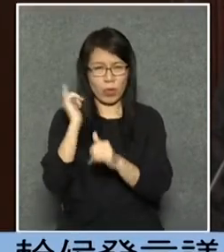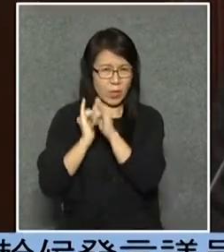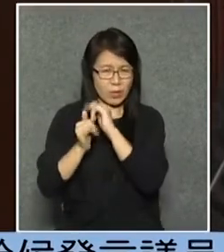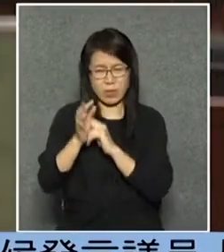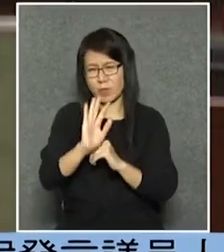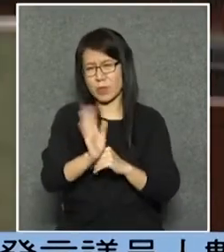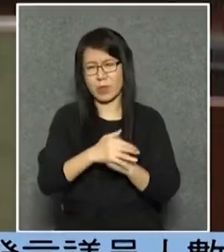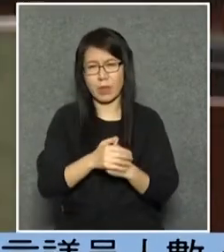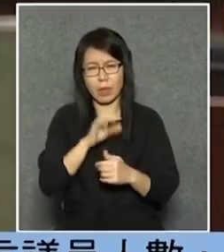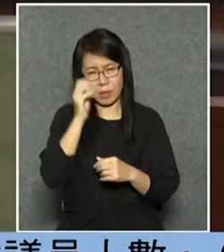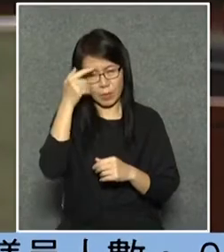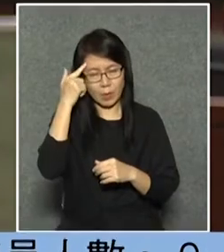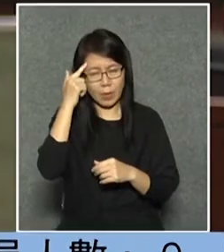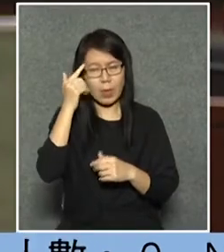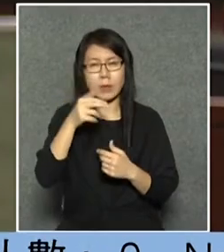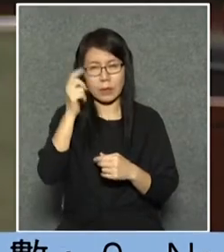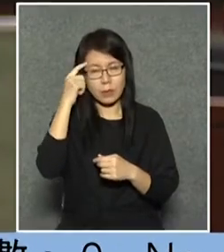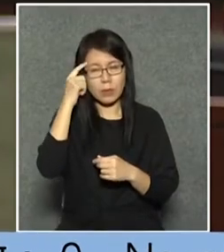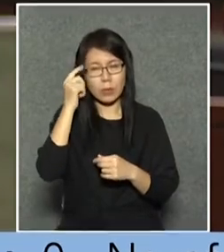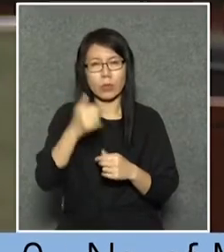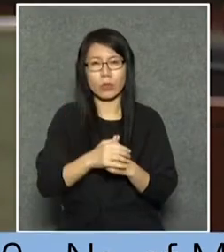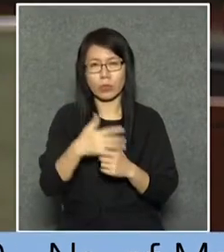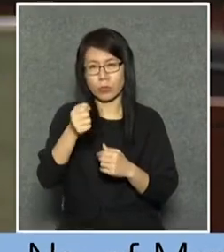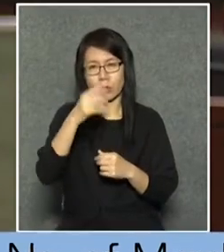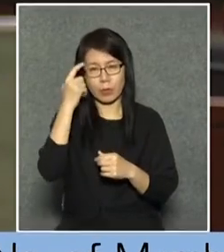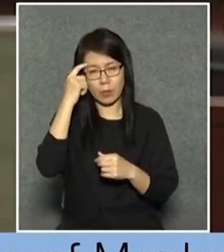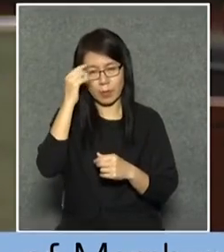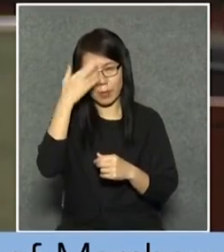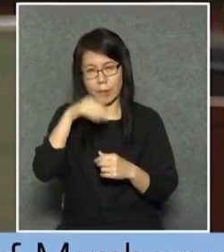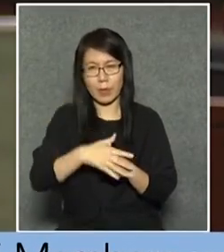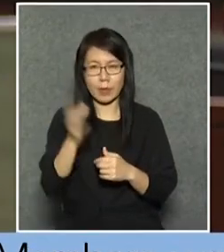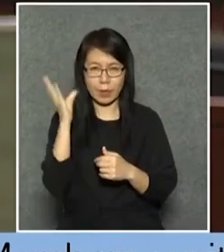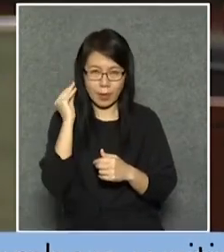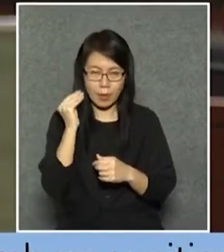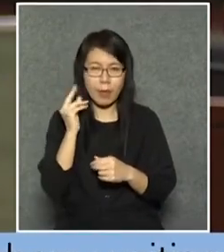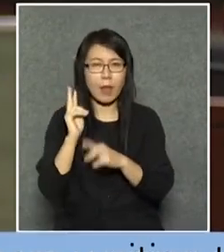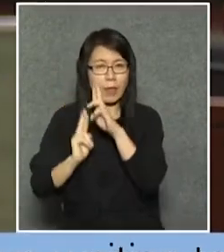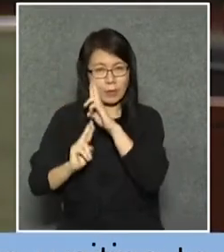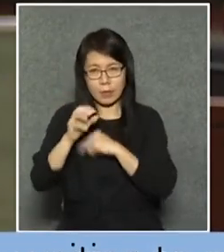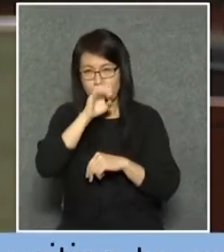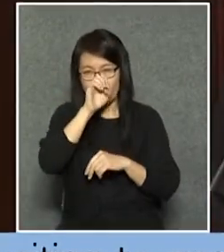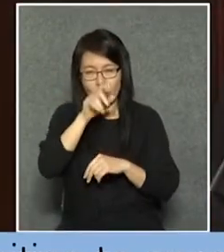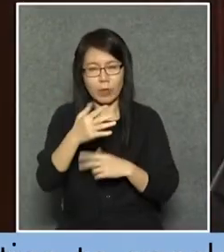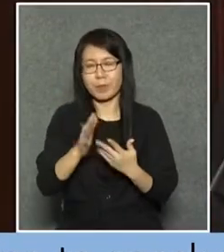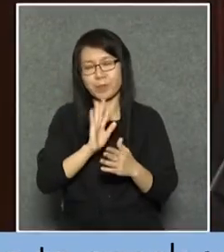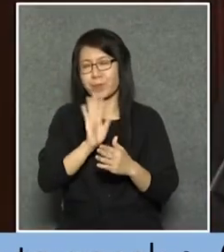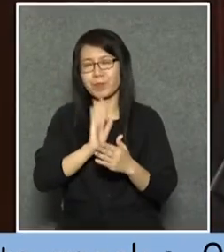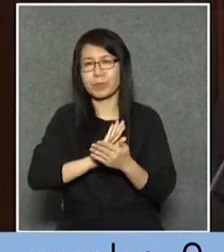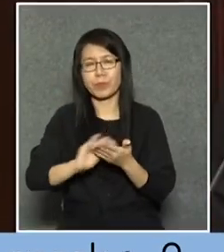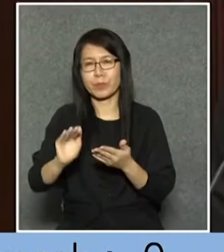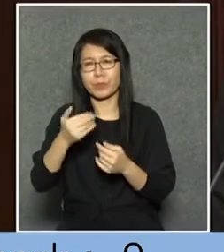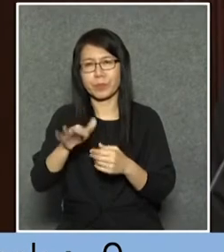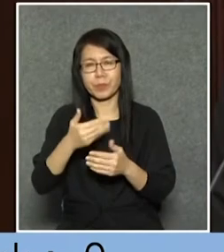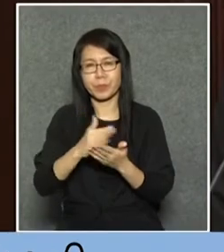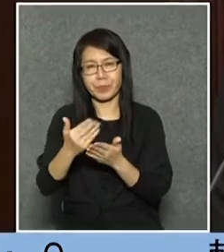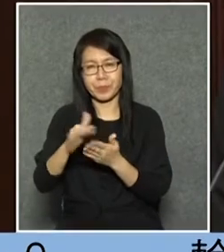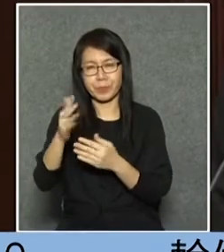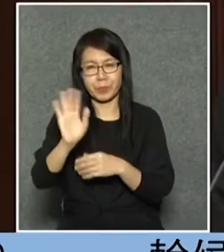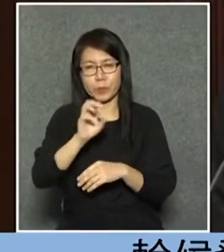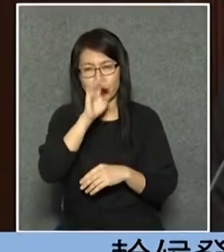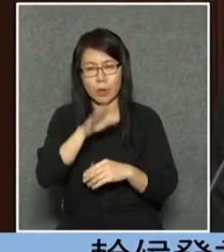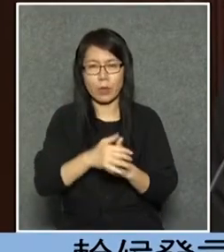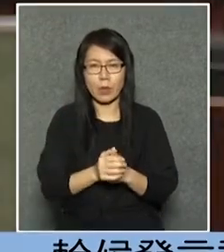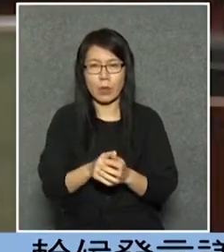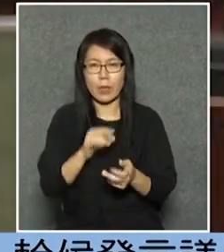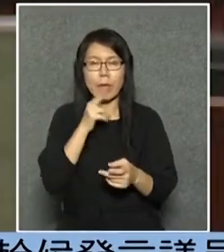好嗎明白明白主席你真是明講你聽了出來我是講歷史那我不講歷史因為如果我不講歷史真的沒有人